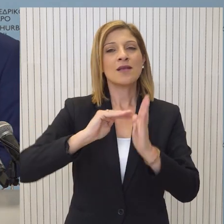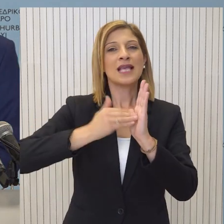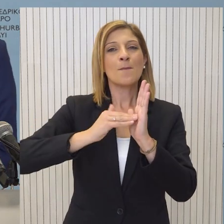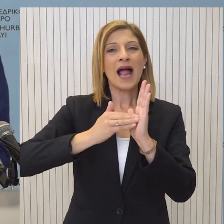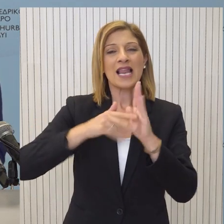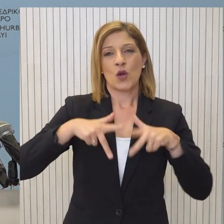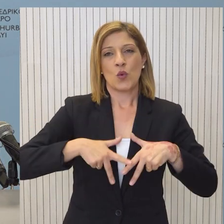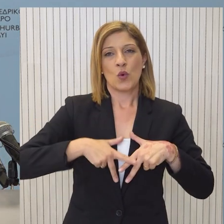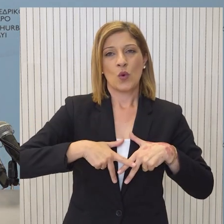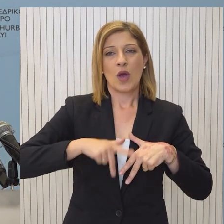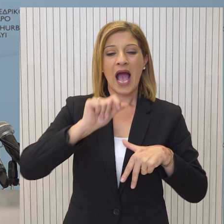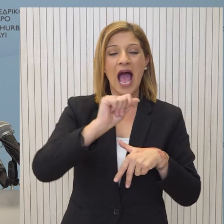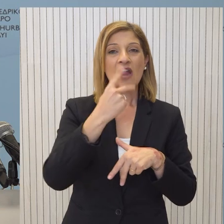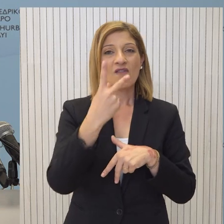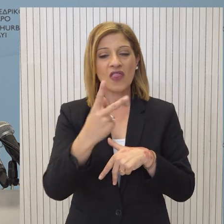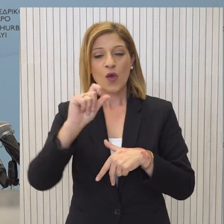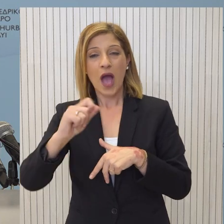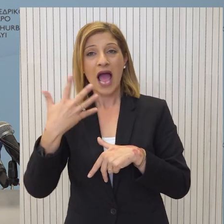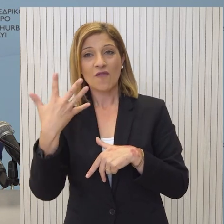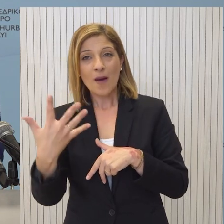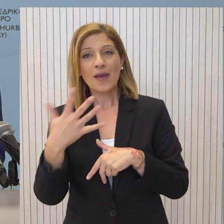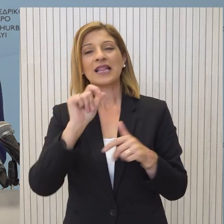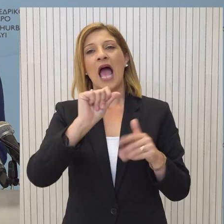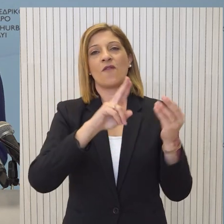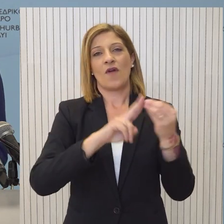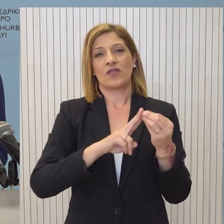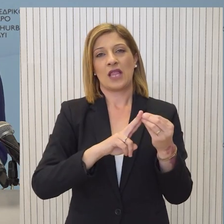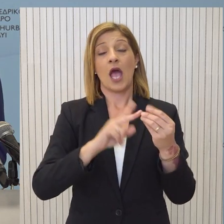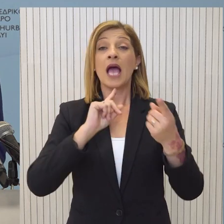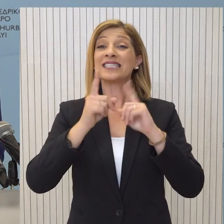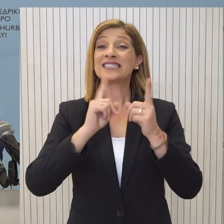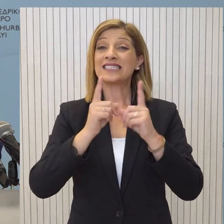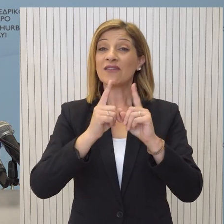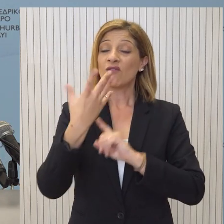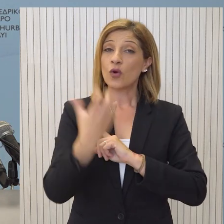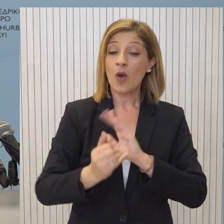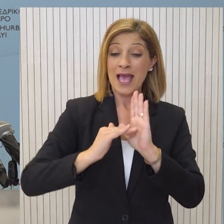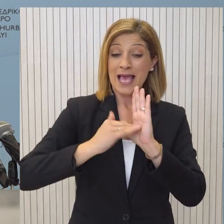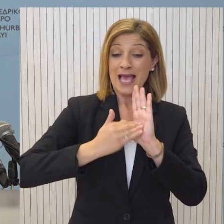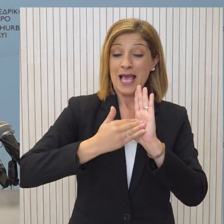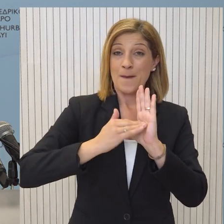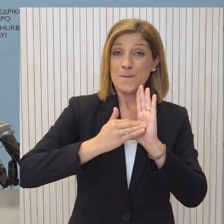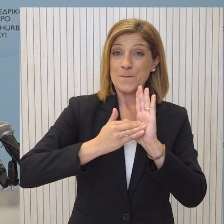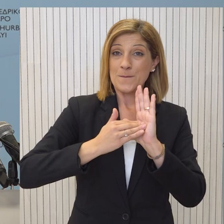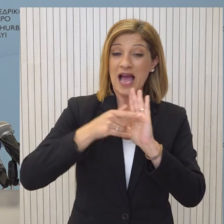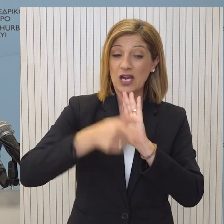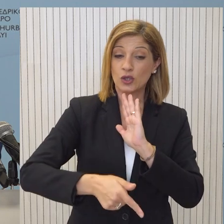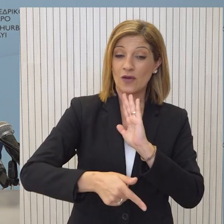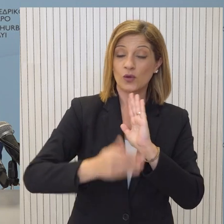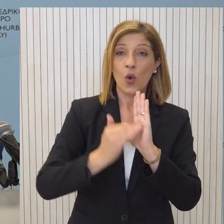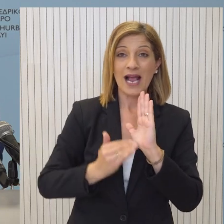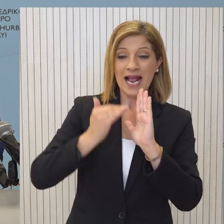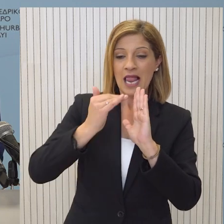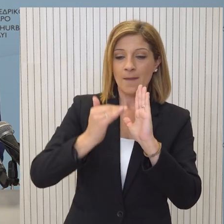στις συνδυασμένες κλίμακες Α2, Α5 και Α7. Η Συμφωνία προνοεί ότι ο υπάλληλος που διανύει τις συνδυασμένες κλίμακες θα